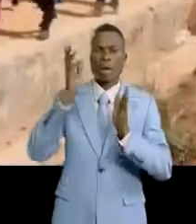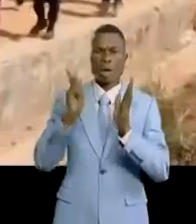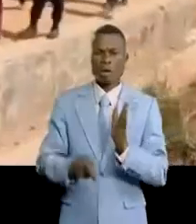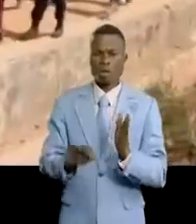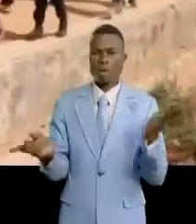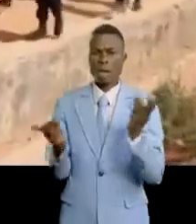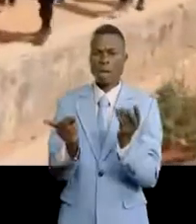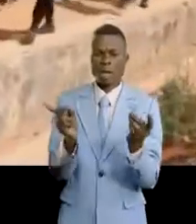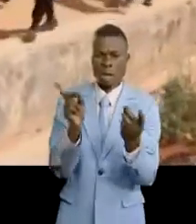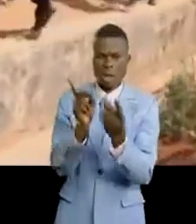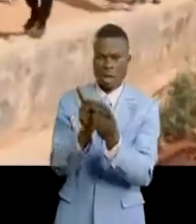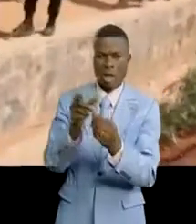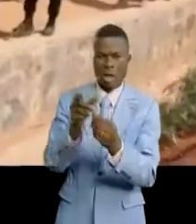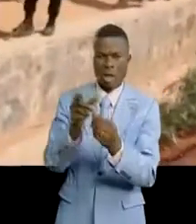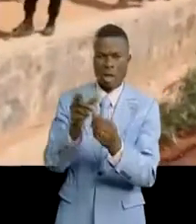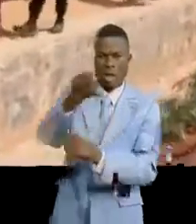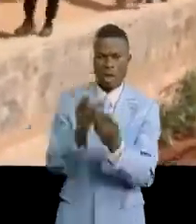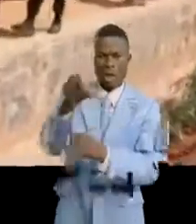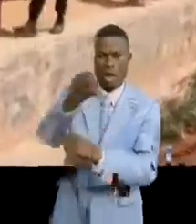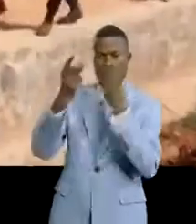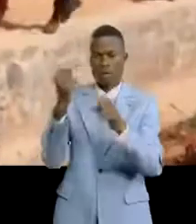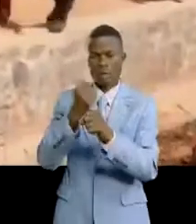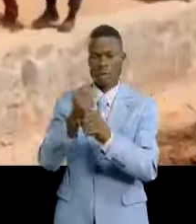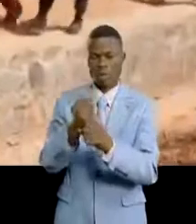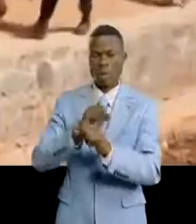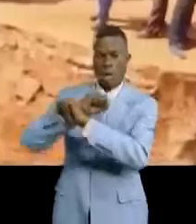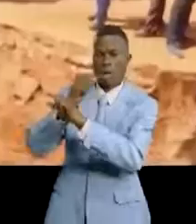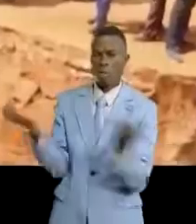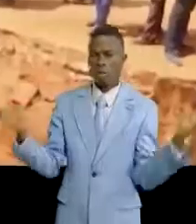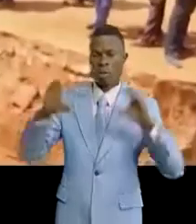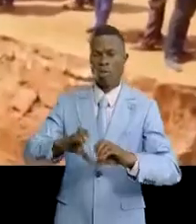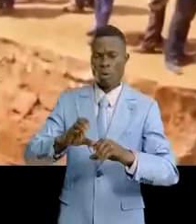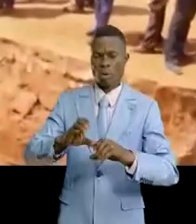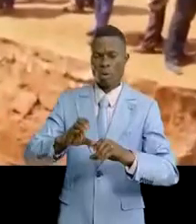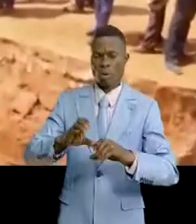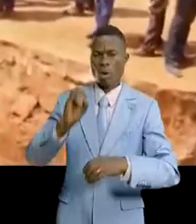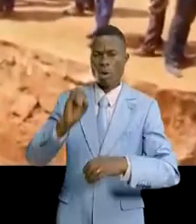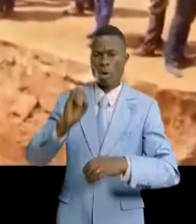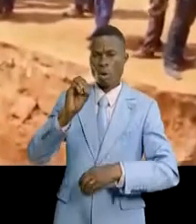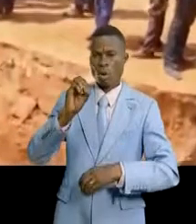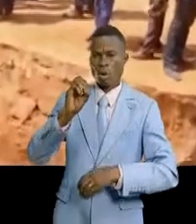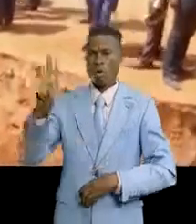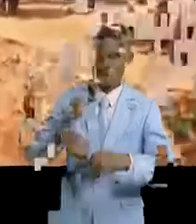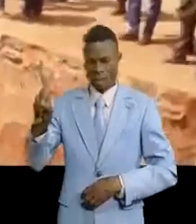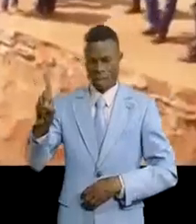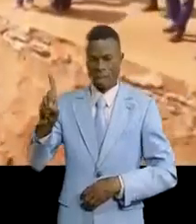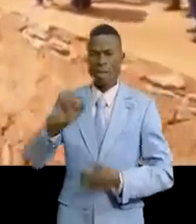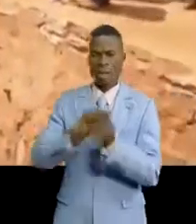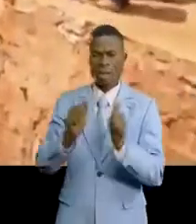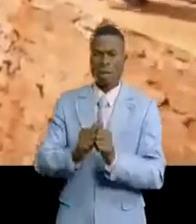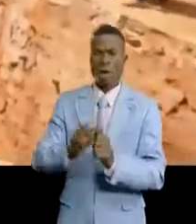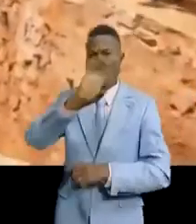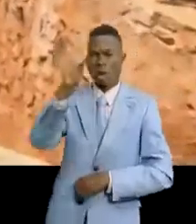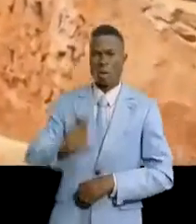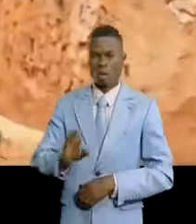Kalalawankata avant de visiter le territoire anti-érosive menée par l'OVD sur l'orraine et la commune de Bipemba,